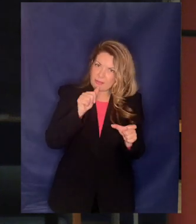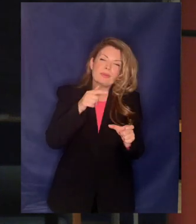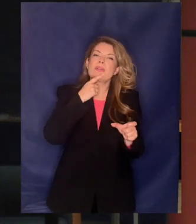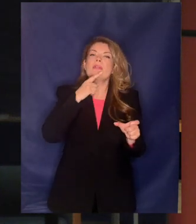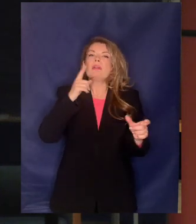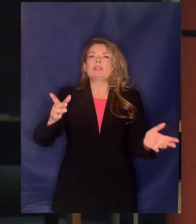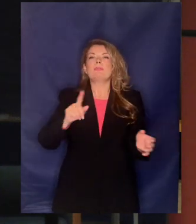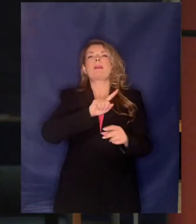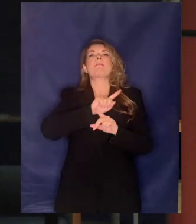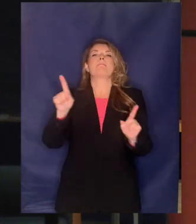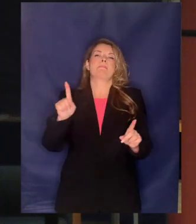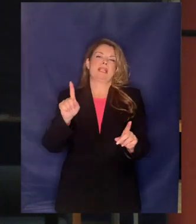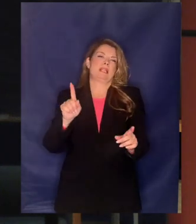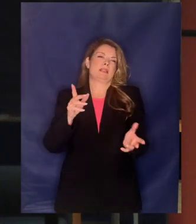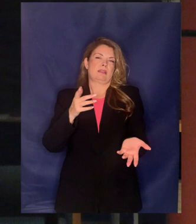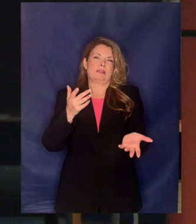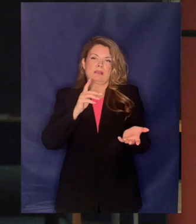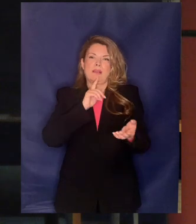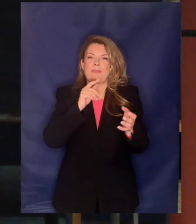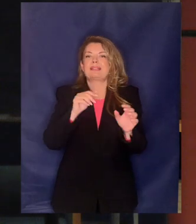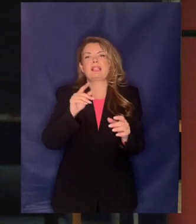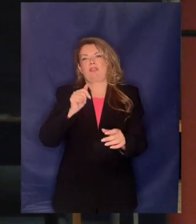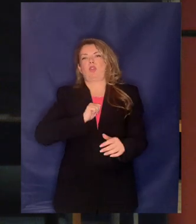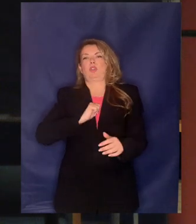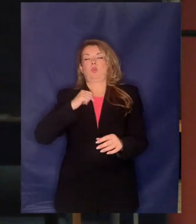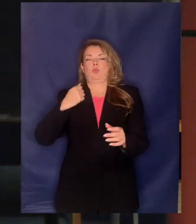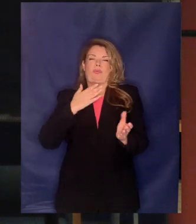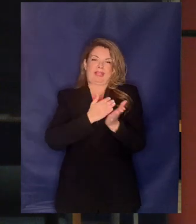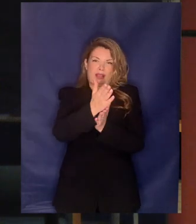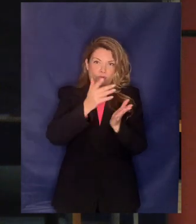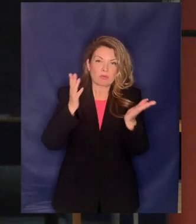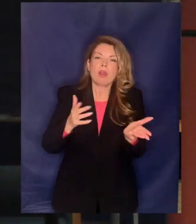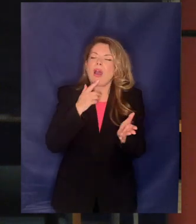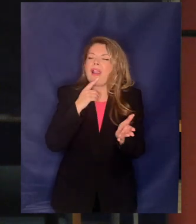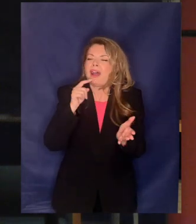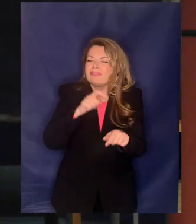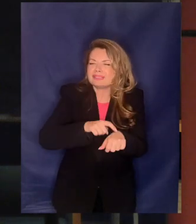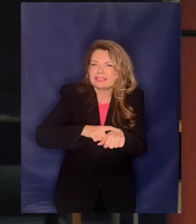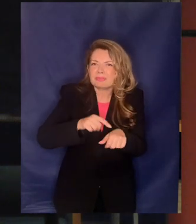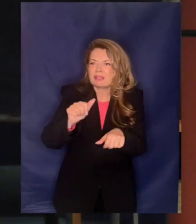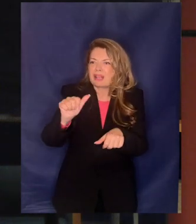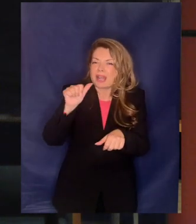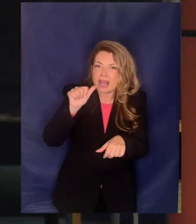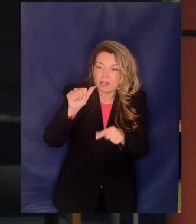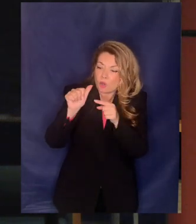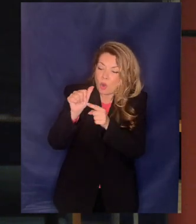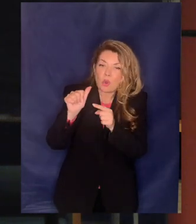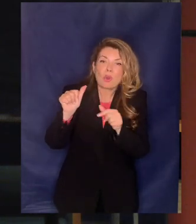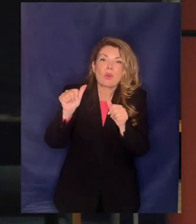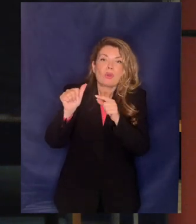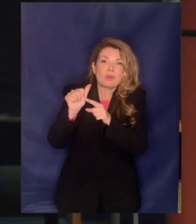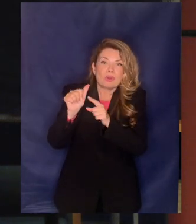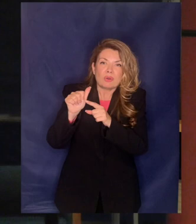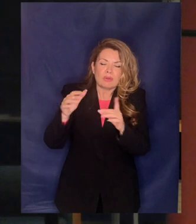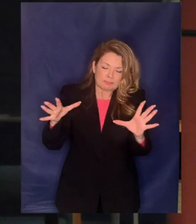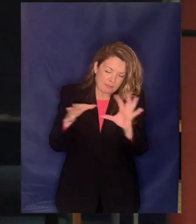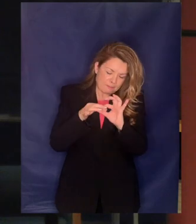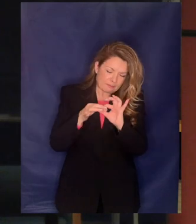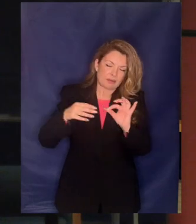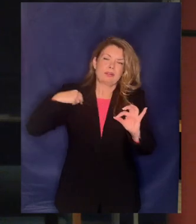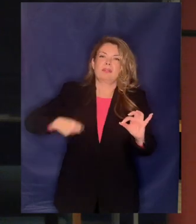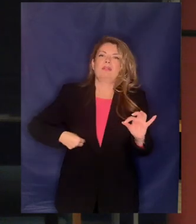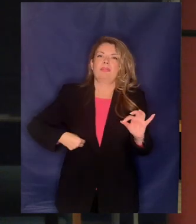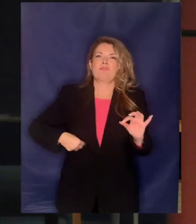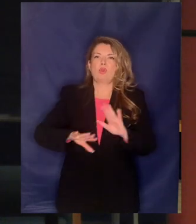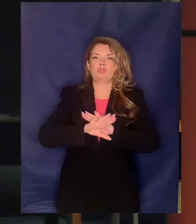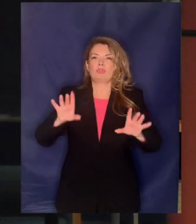η παροχή υπηρεσιών που συνδέονται με την ΕΙΔΑΠ δεν μπορεί να νοηθεί ανεξάρτητη και αναπόσπαστη από τον πυρήνα της κρατικής εξουσίας